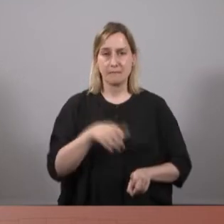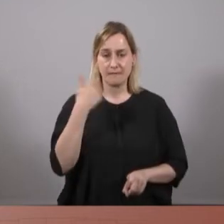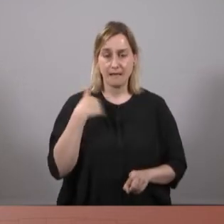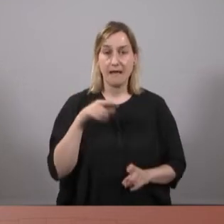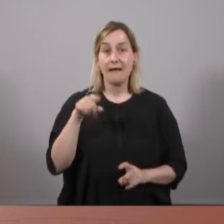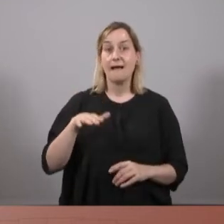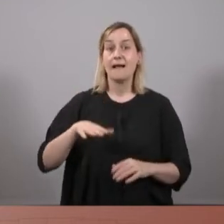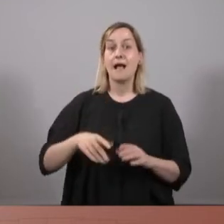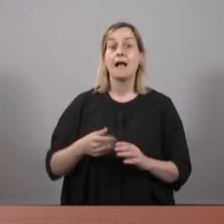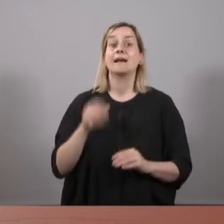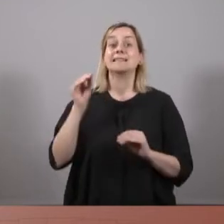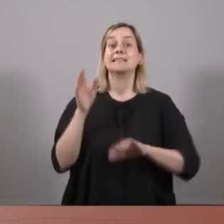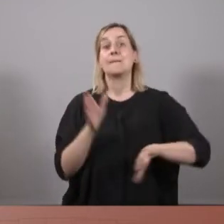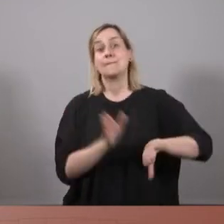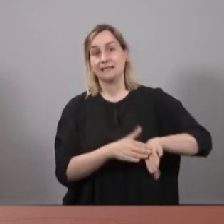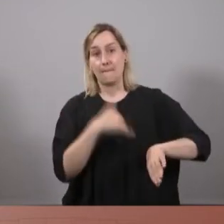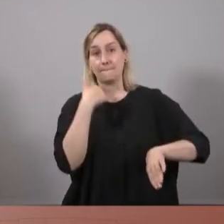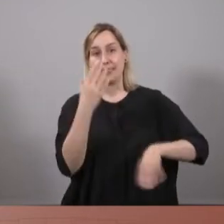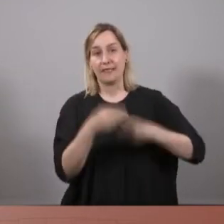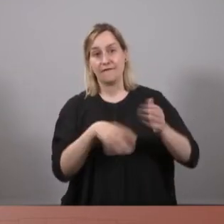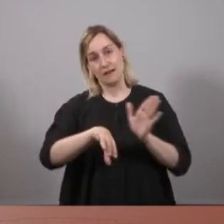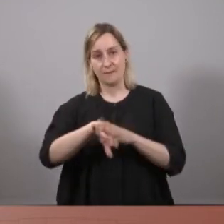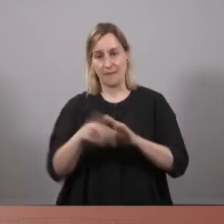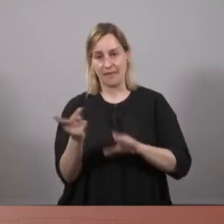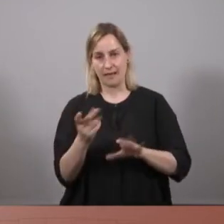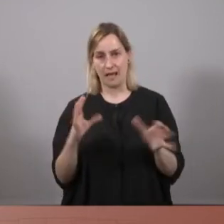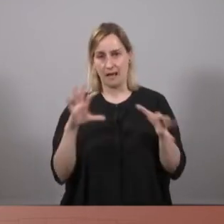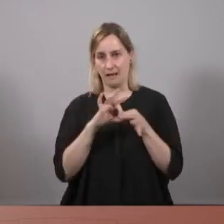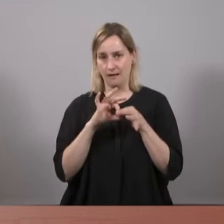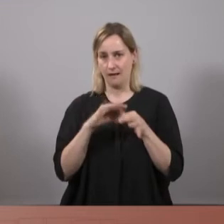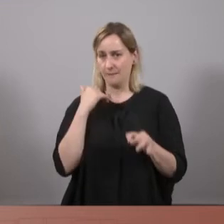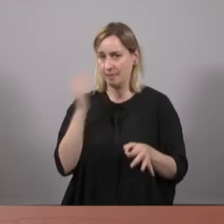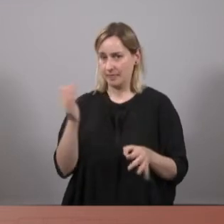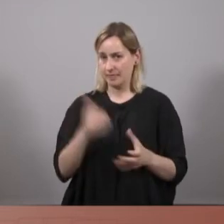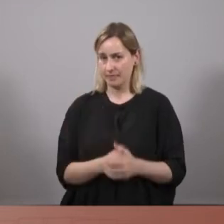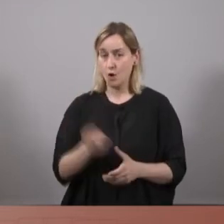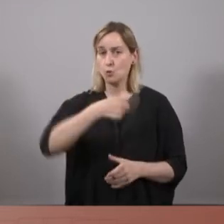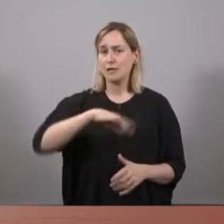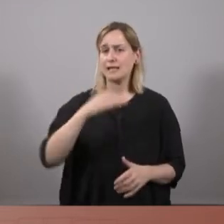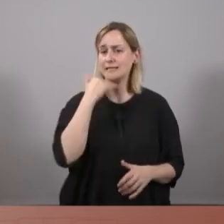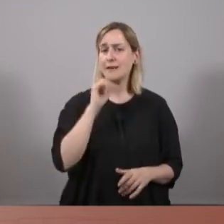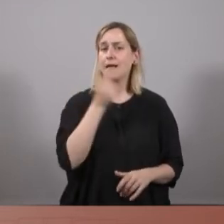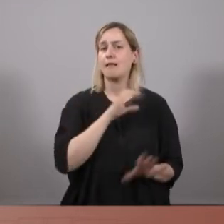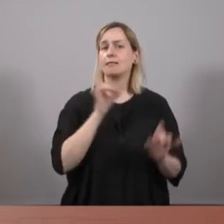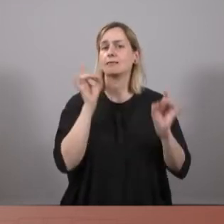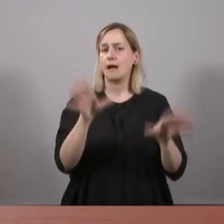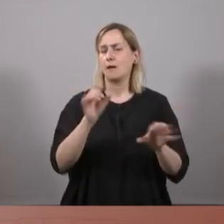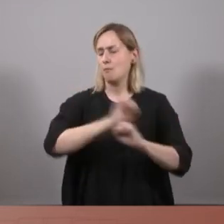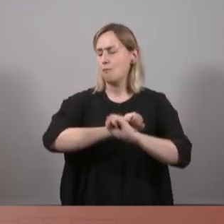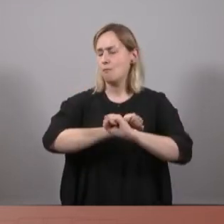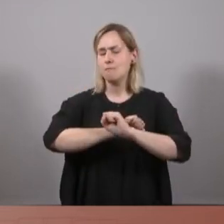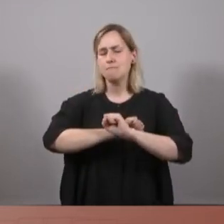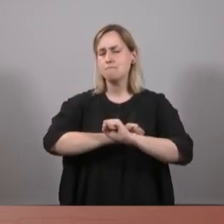la seva mà esquerra sàpiga el que fa la seva mà dreta. Nosaltres sabem de quin costat estem. Sabem clarament